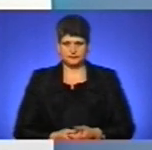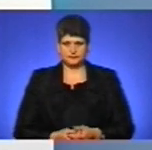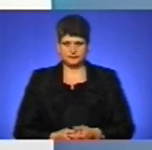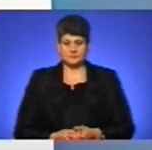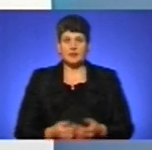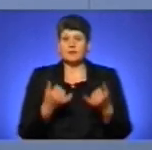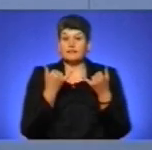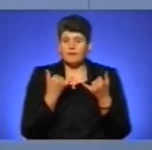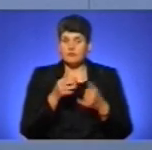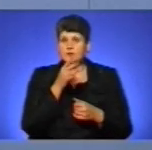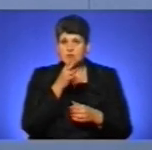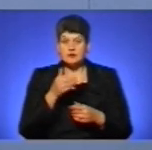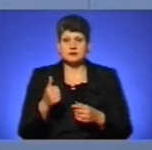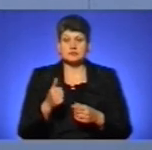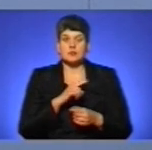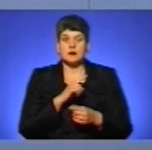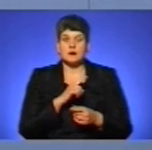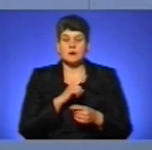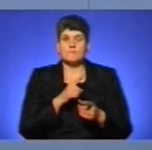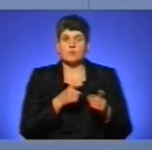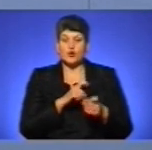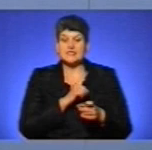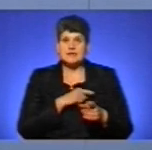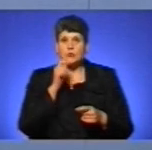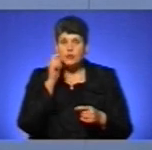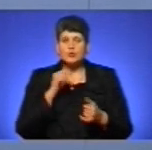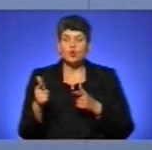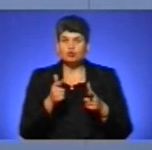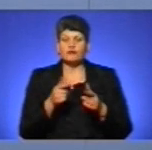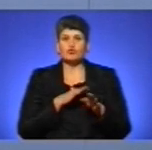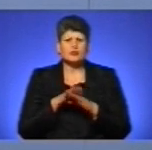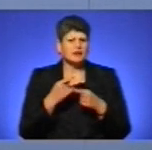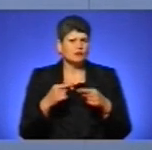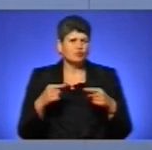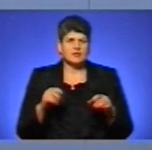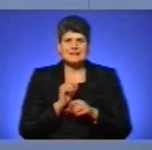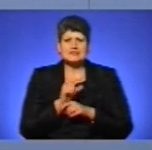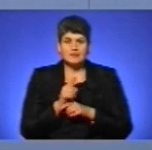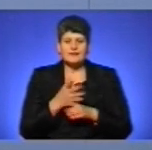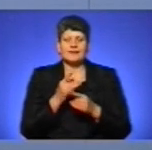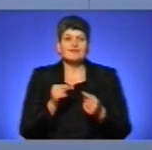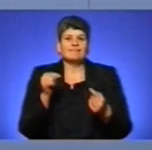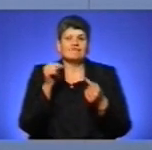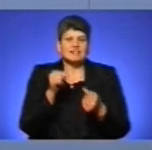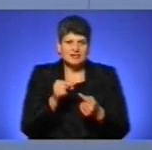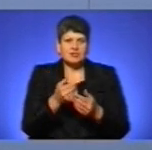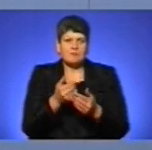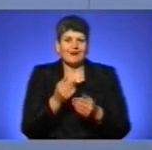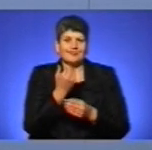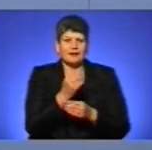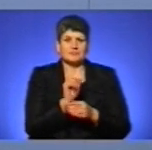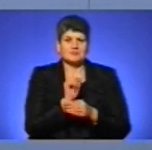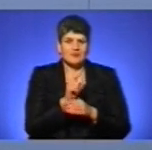На даний час Збройні Сили України готові до виконання любих завдань і тих завдань, які визначені перед ними державою.